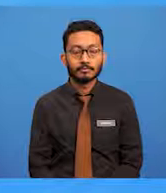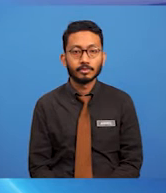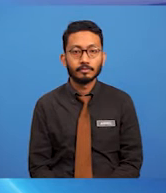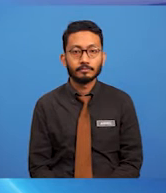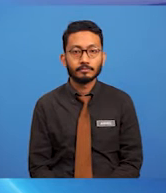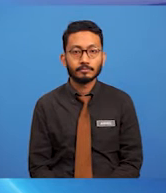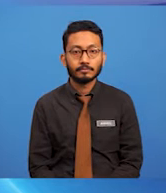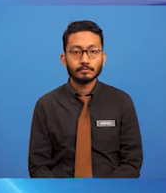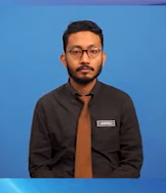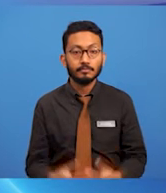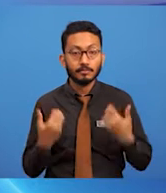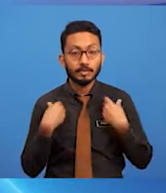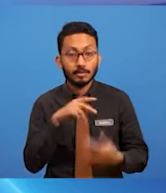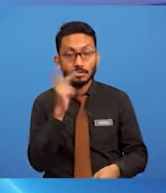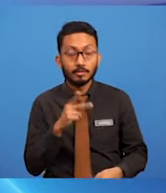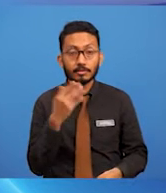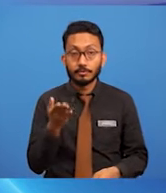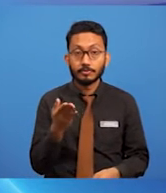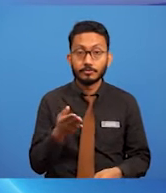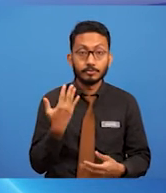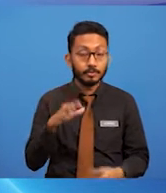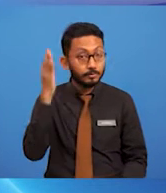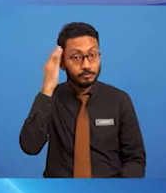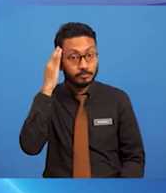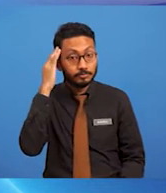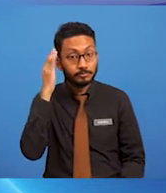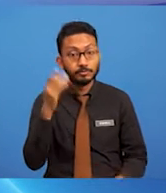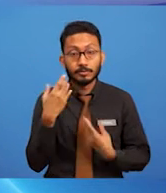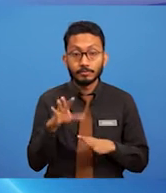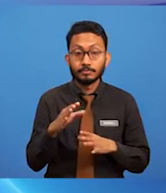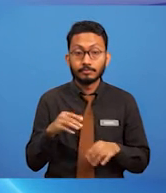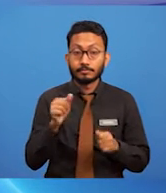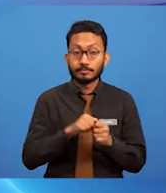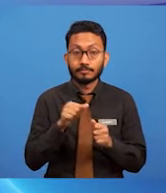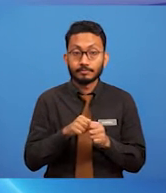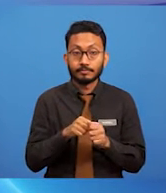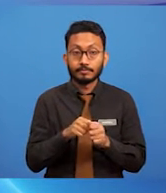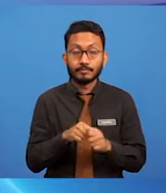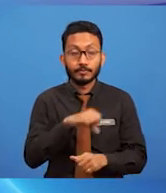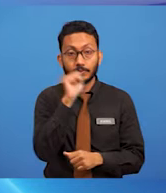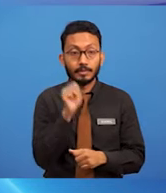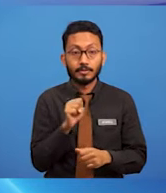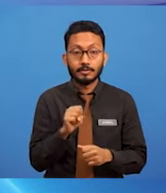Adakah anda sudah mengetahui jawapan bagi setiap soalan tadi?